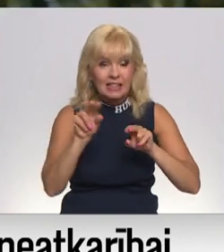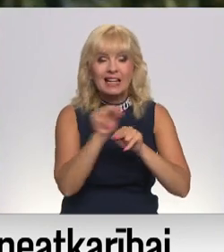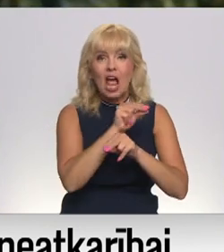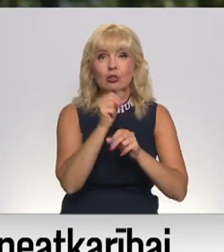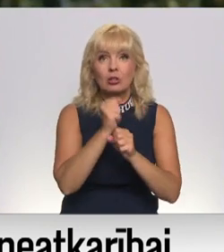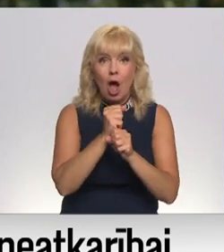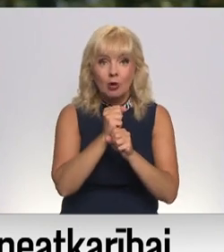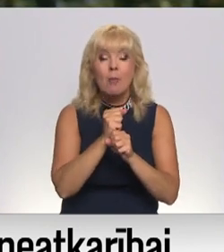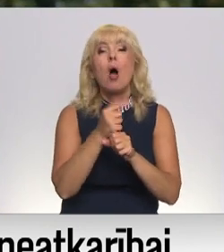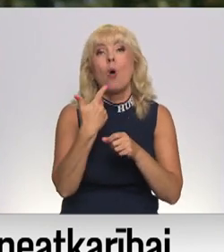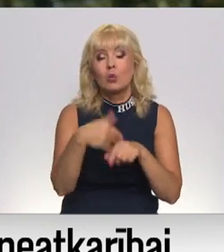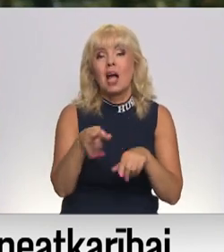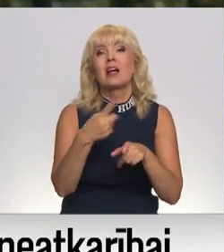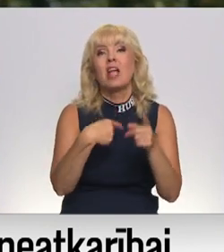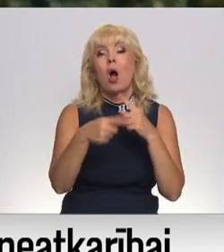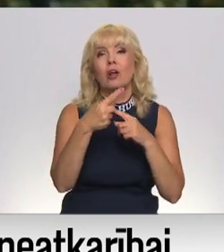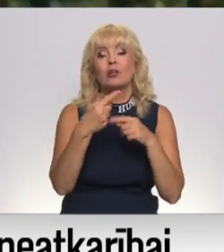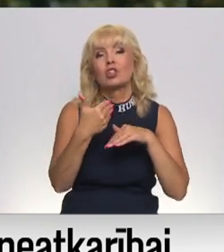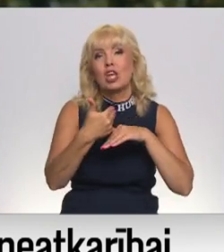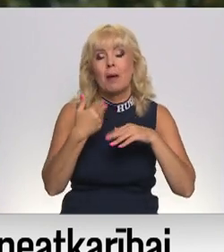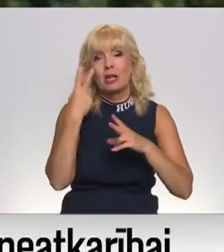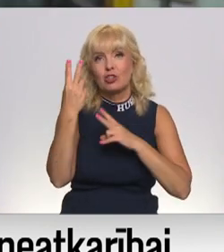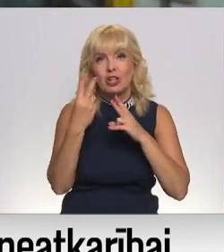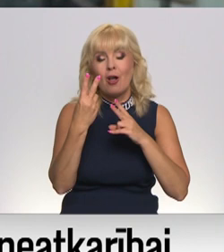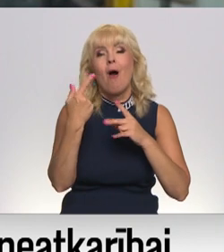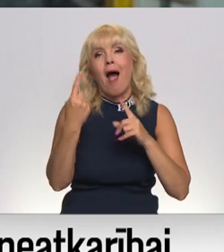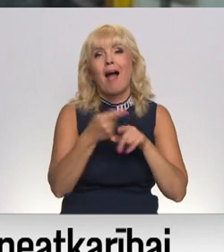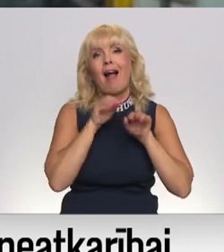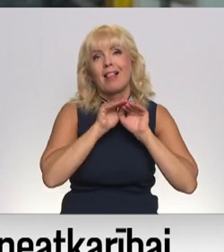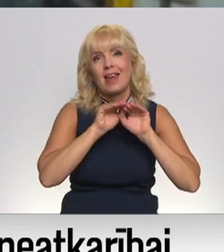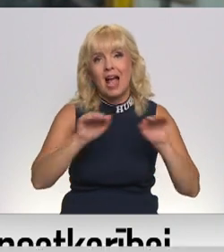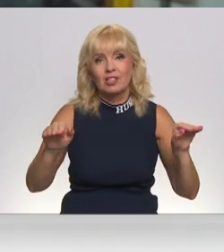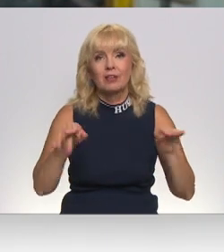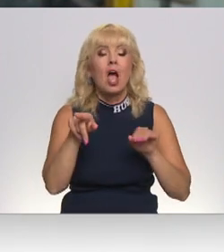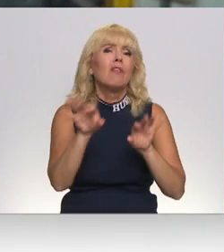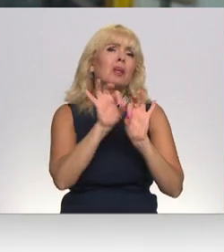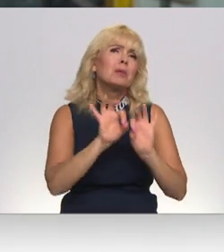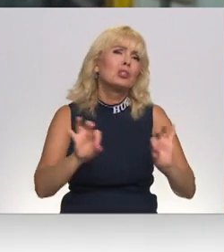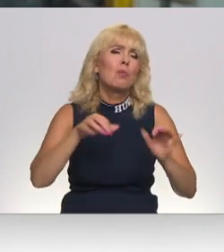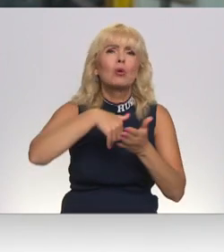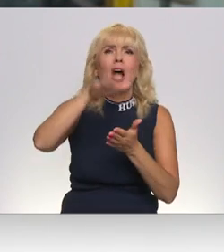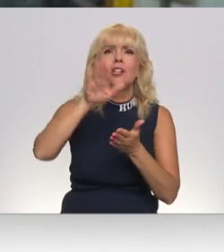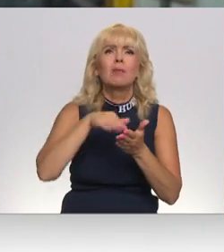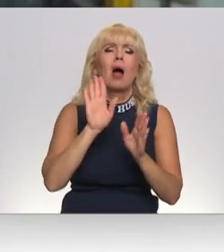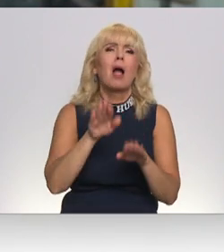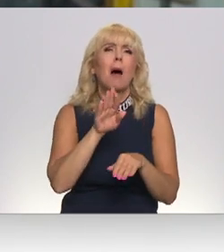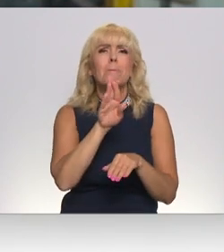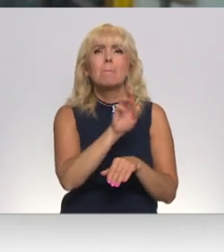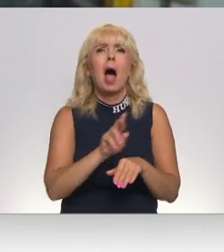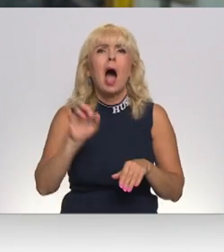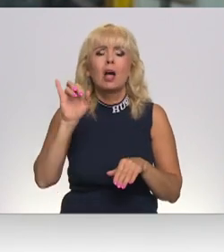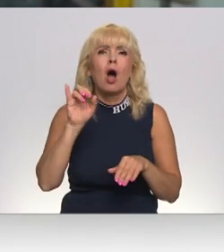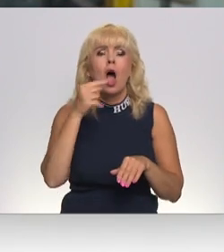skulptūra atgūs iepriekšējo veidolu un vēlreiz iesvētīta. Viņa bija tā smuka izkrāsota, nu tā kā tāda bāra bija, tur bija